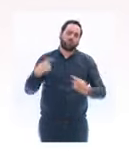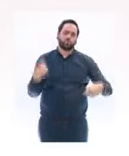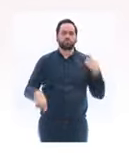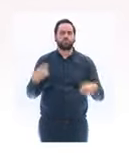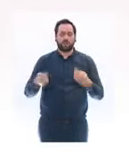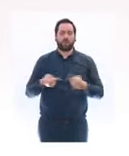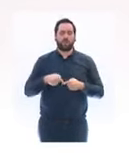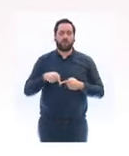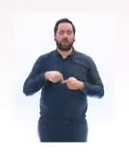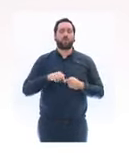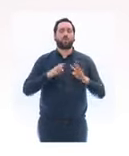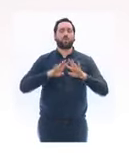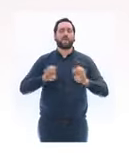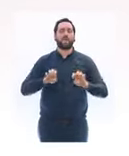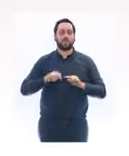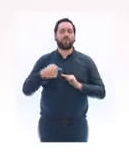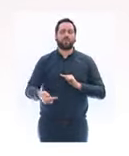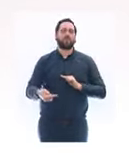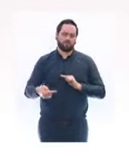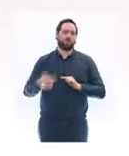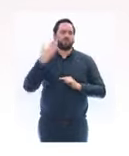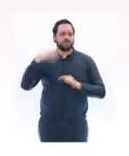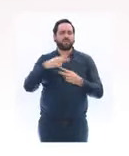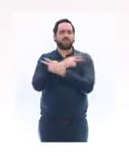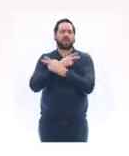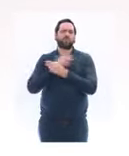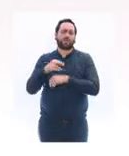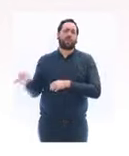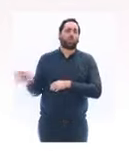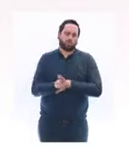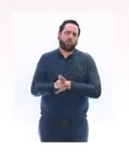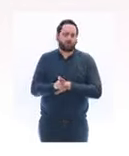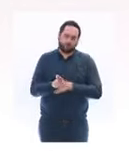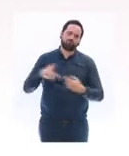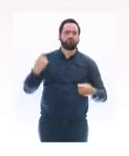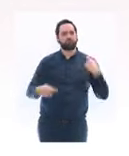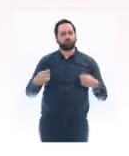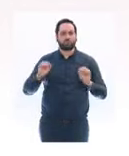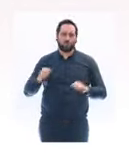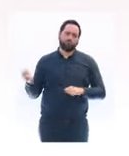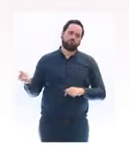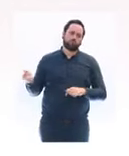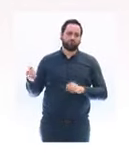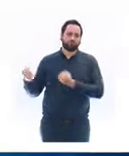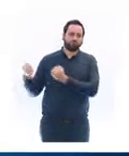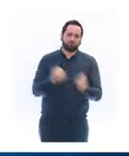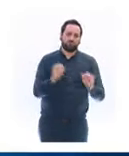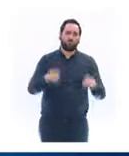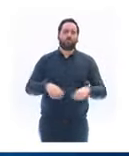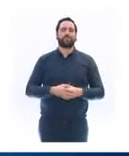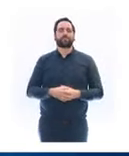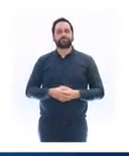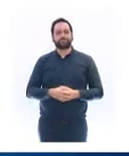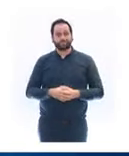des vacances de la Toussaint. Pour chaque sortie, vous devrez vous munir d'une attestation, comme au